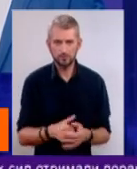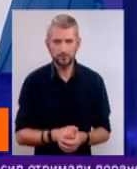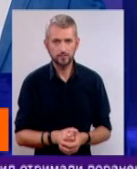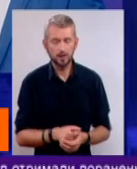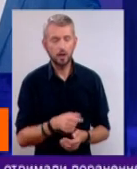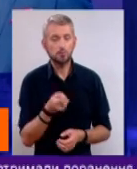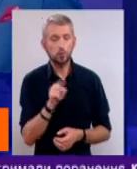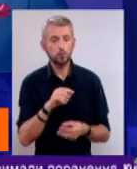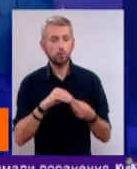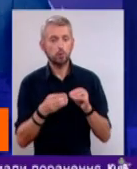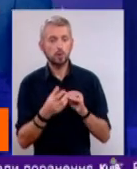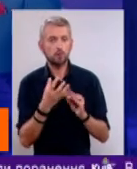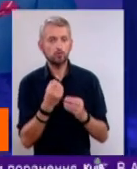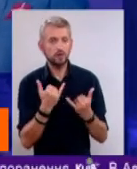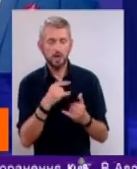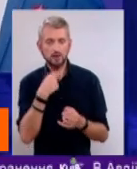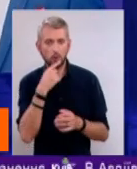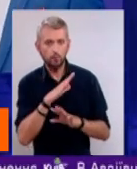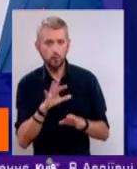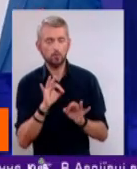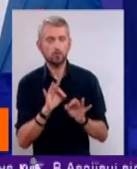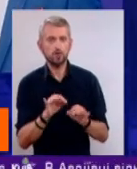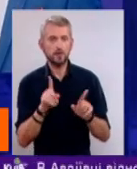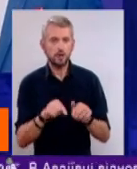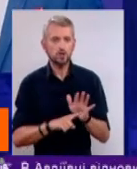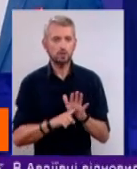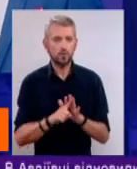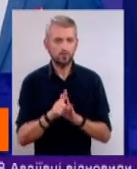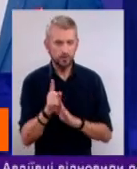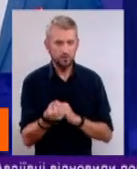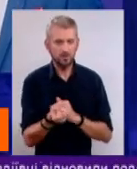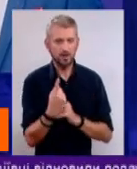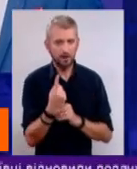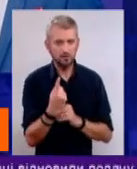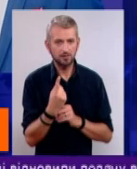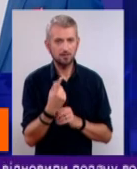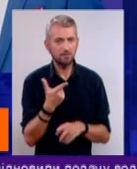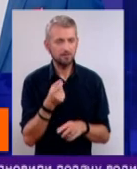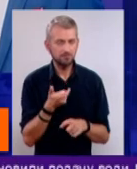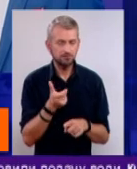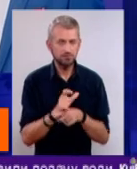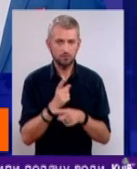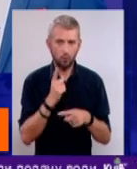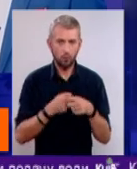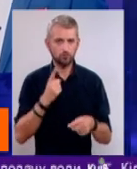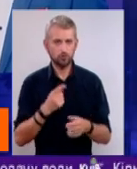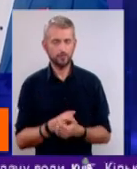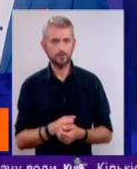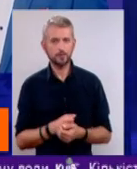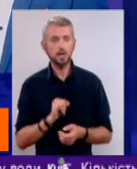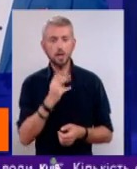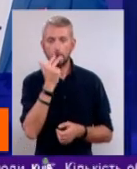І про цю проблему ми ще зараз не говоримо, хоча вона вже теж починає виникати все густріше і густріше і густріше. І